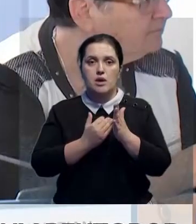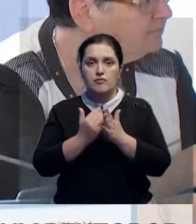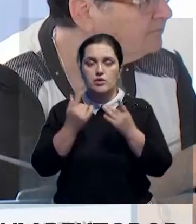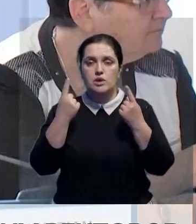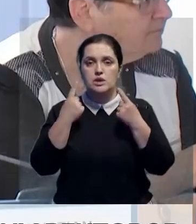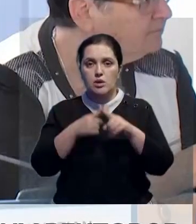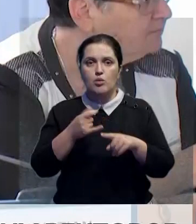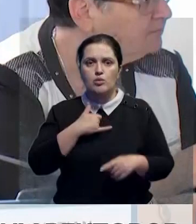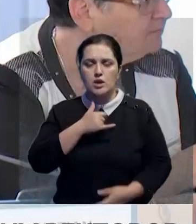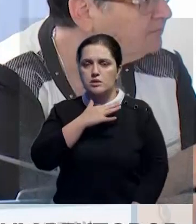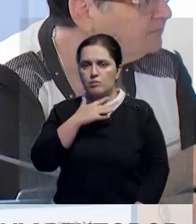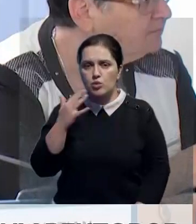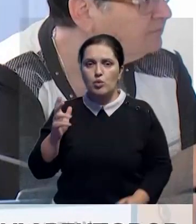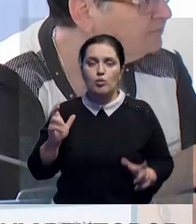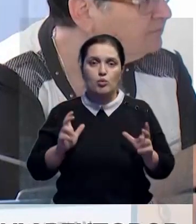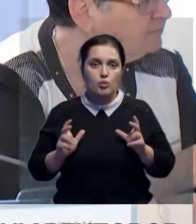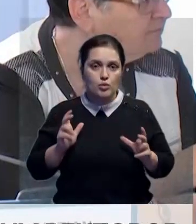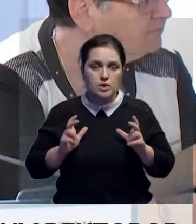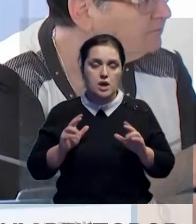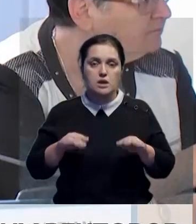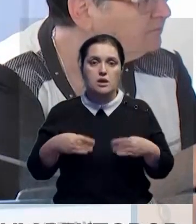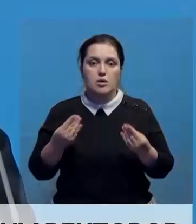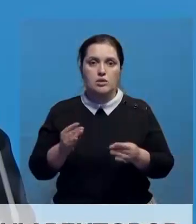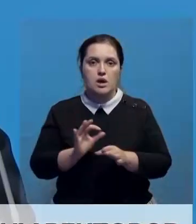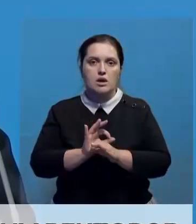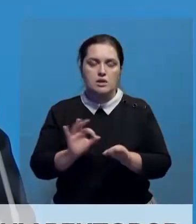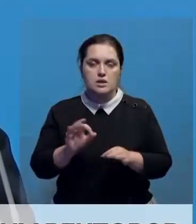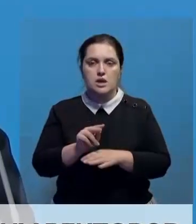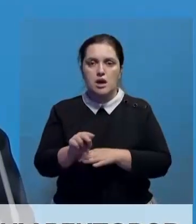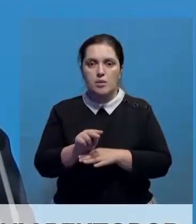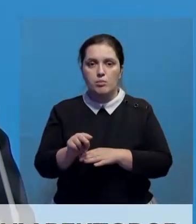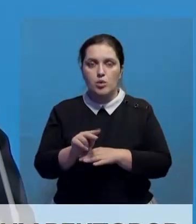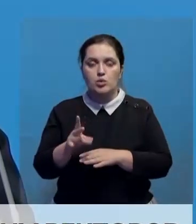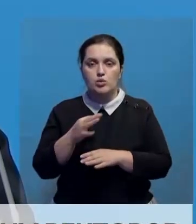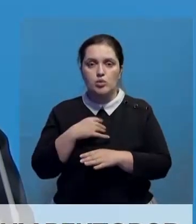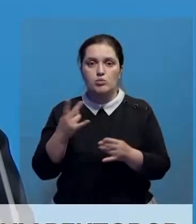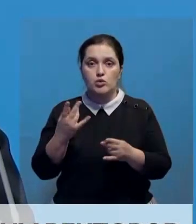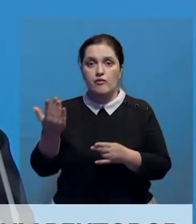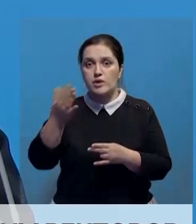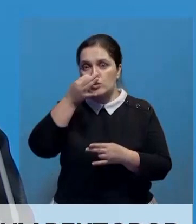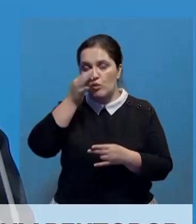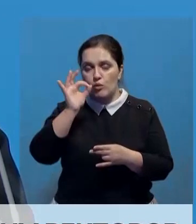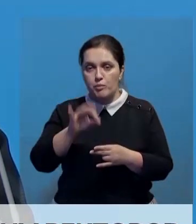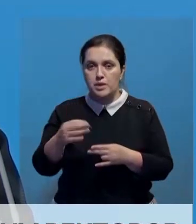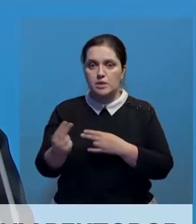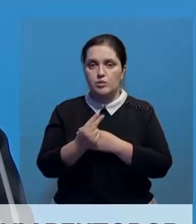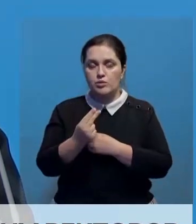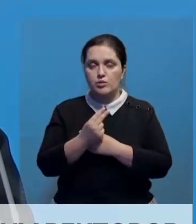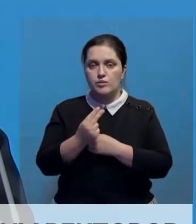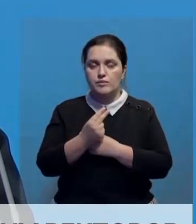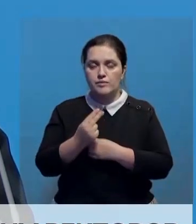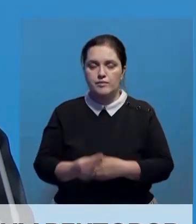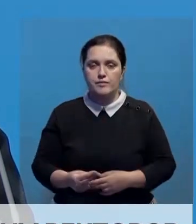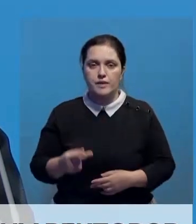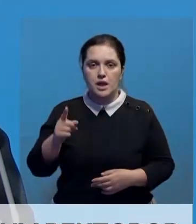технологиях. У нас много университетов, которые дают отличное образование. Но, тем не менее, нам нужен ваш опыт в этом отношении. Германия является ведущей